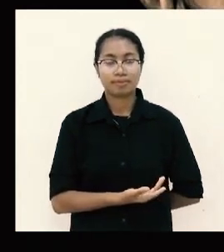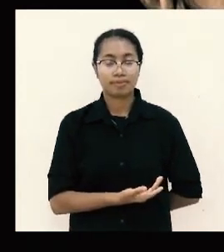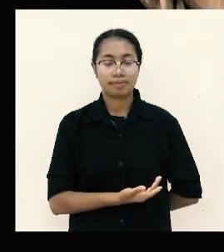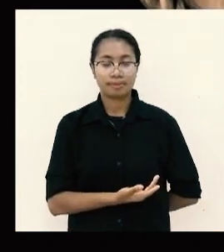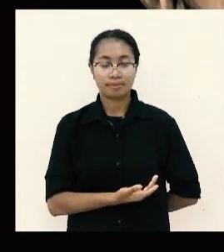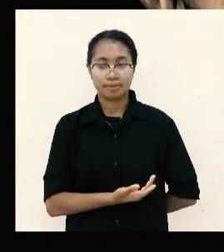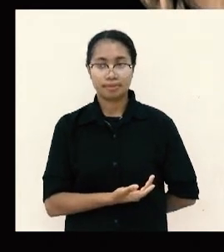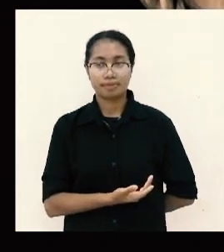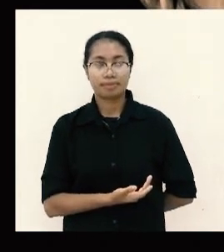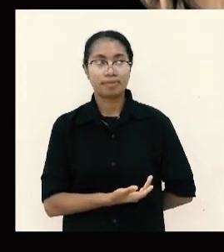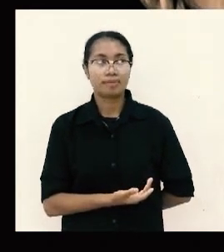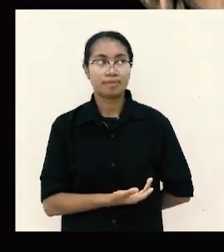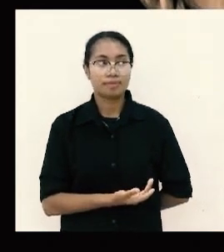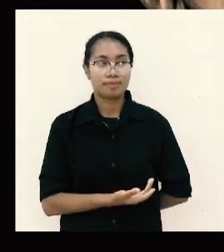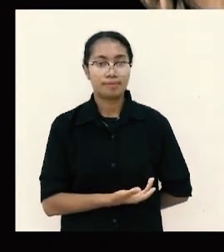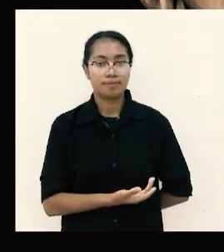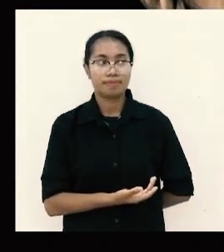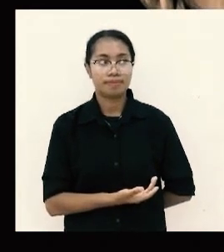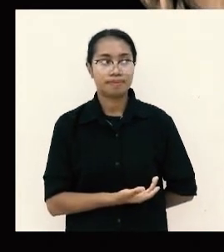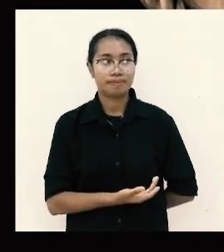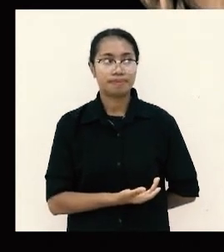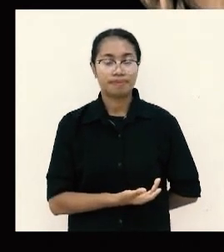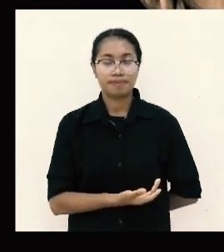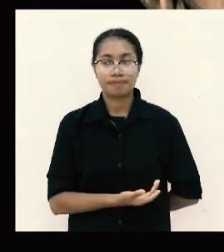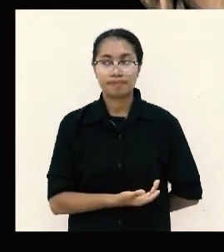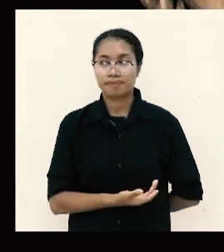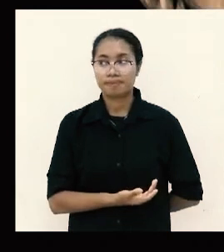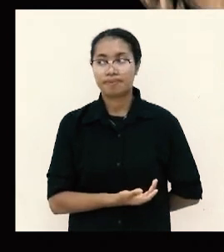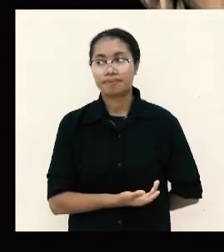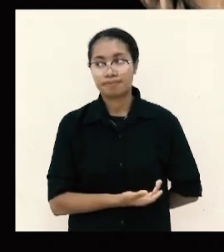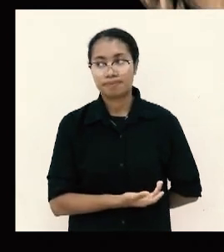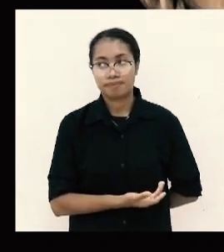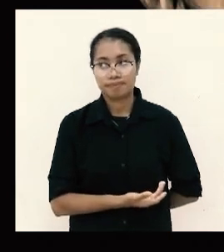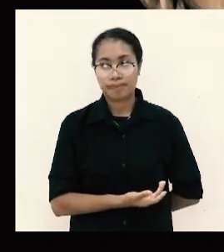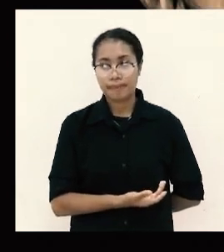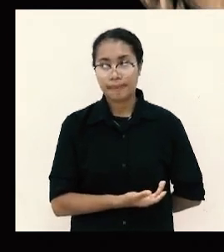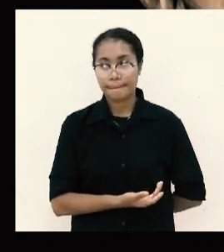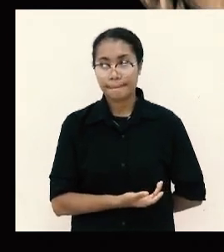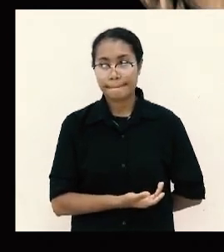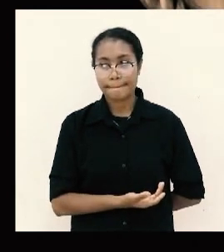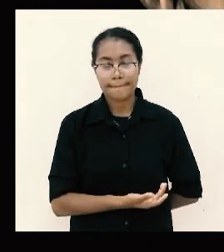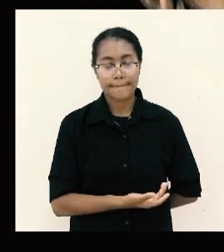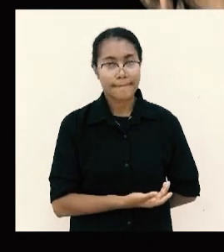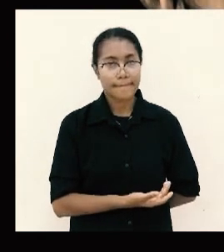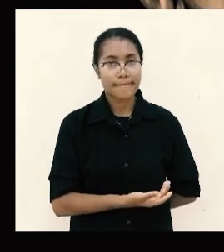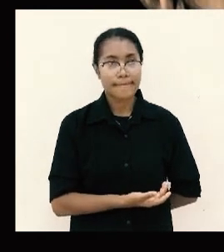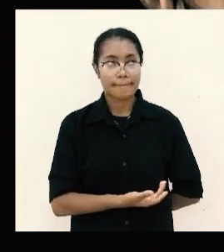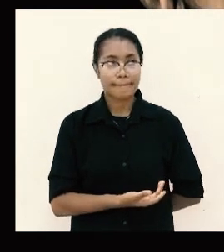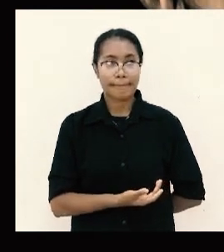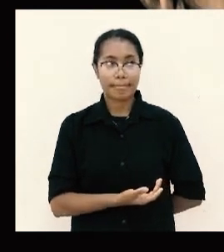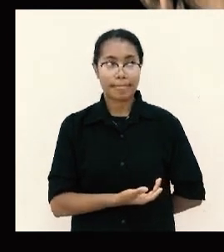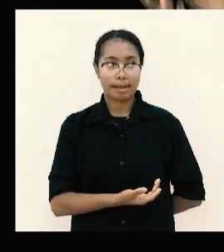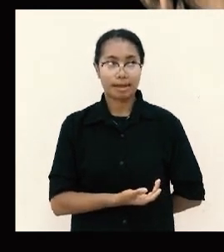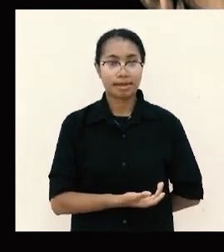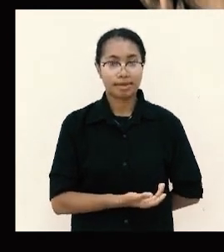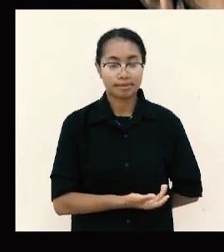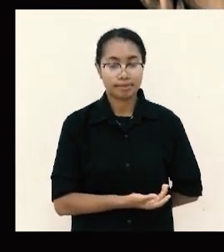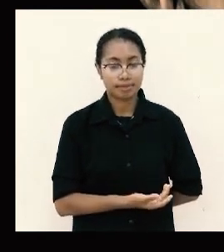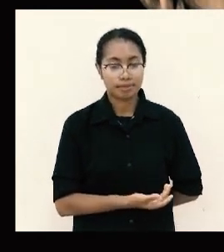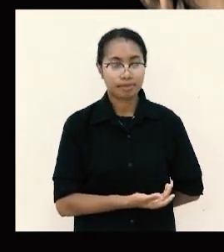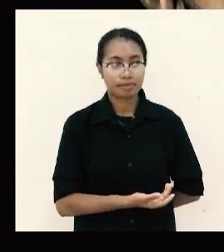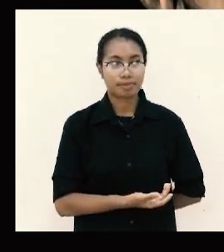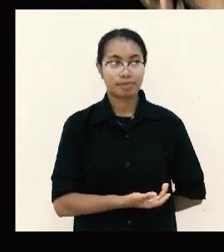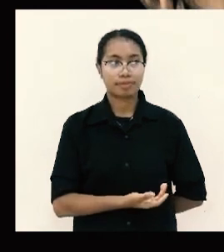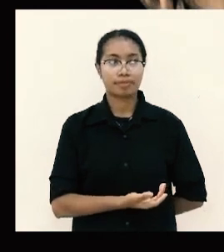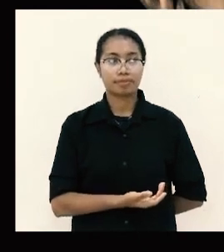bunga tetapi juga merupakan kesenangan bunga untuk memberikan madu kepada lebah karena bagi lebah bunga